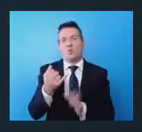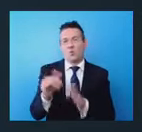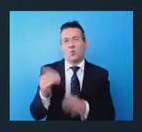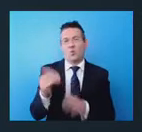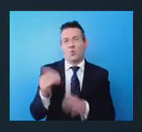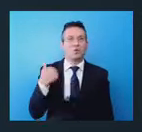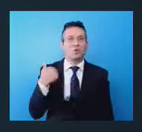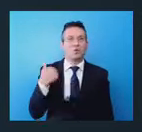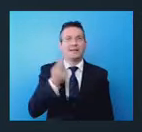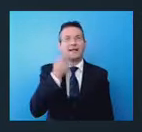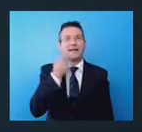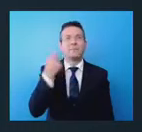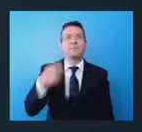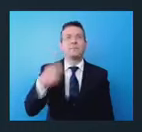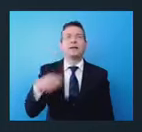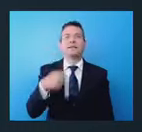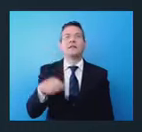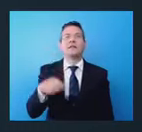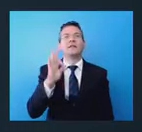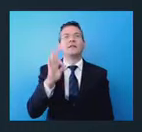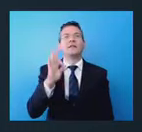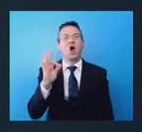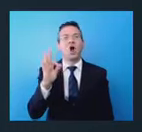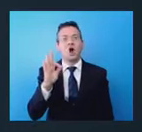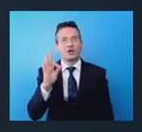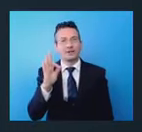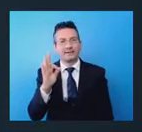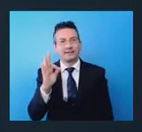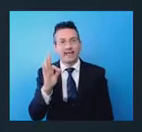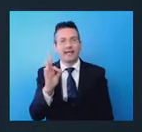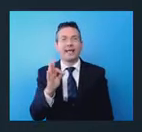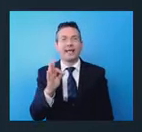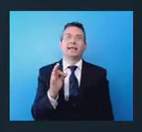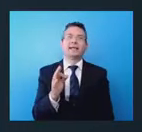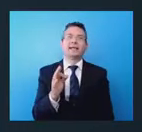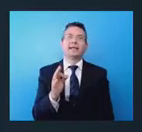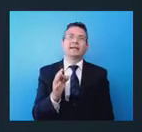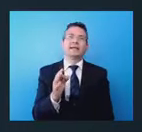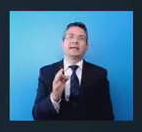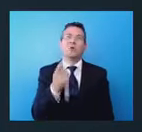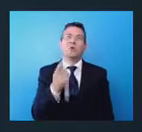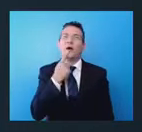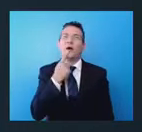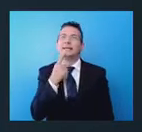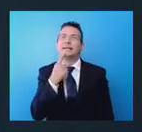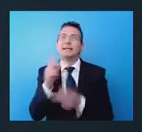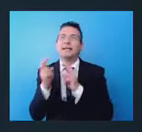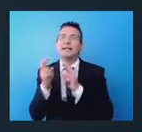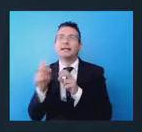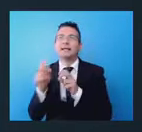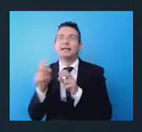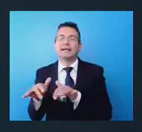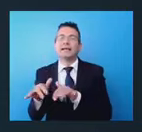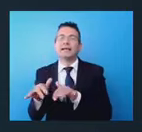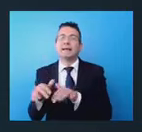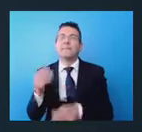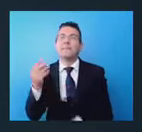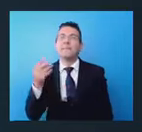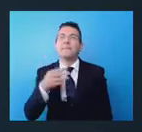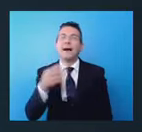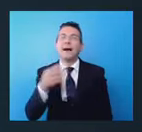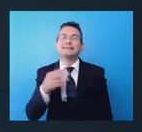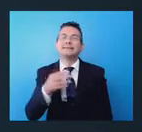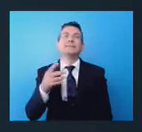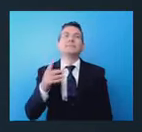il Presidente Forte, che ha scritto Massimo Di Lauro del